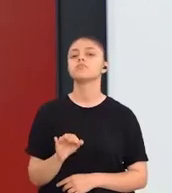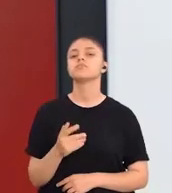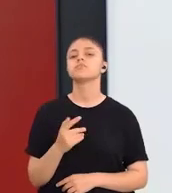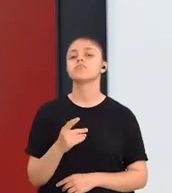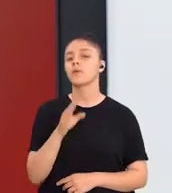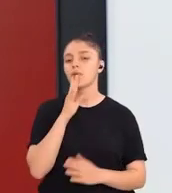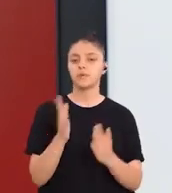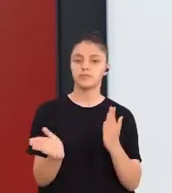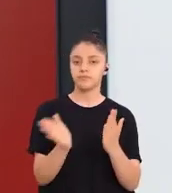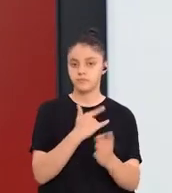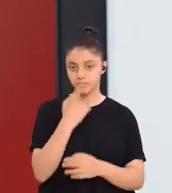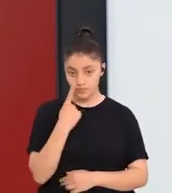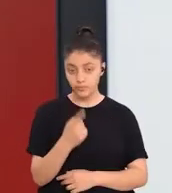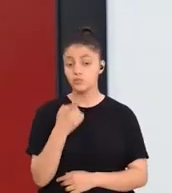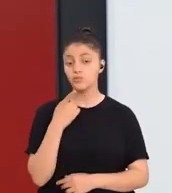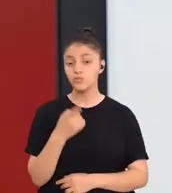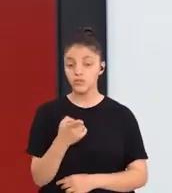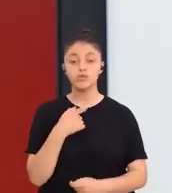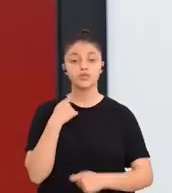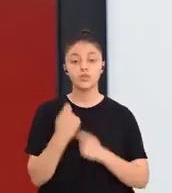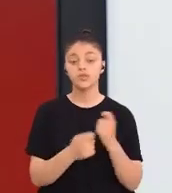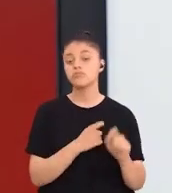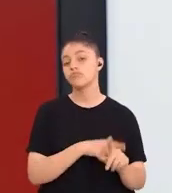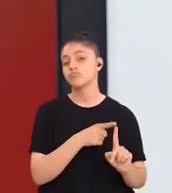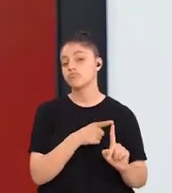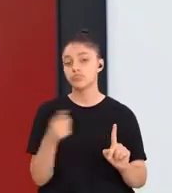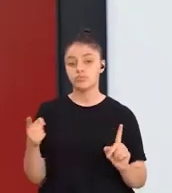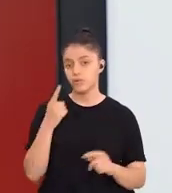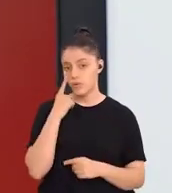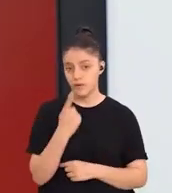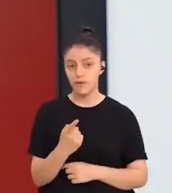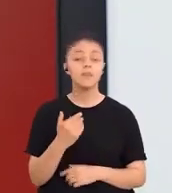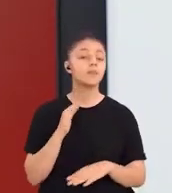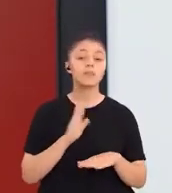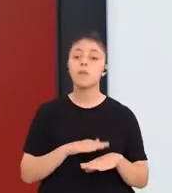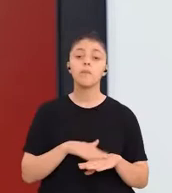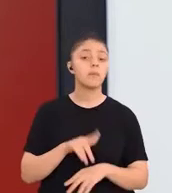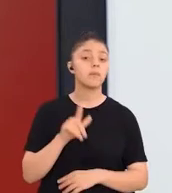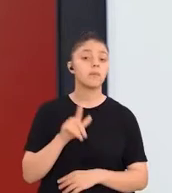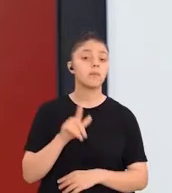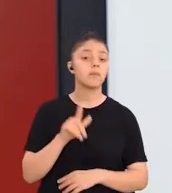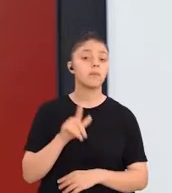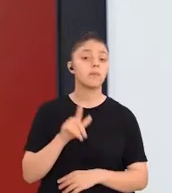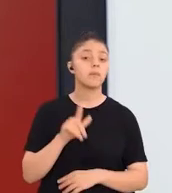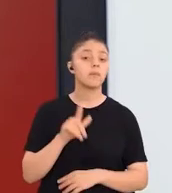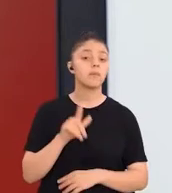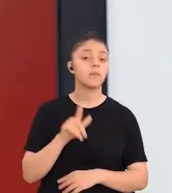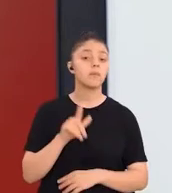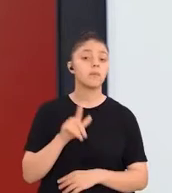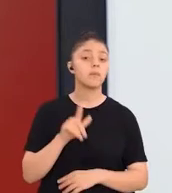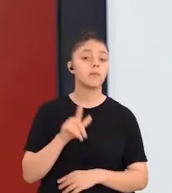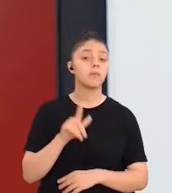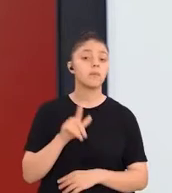Şimdi derslerin sıradaki slide'da bu uygulama süreçlerinde ne yapmamız gerekiyor?